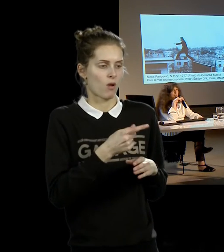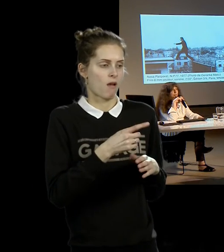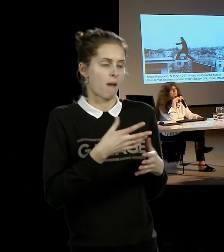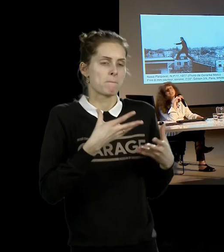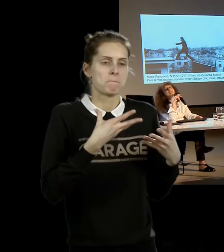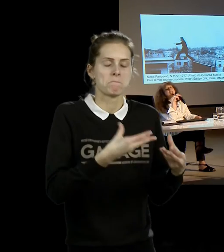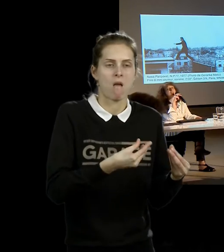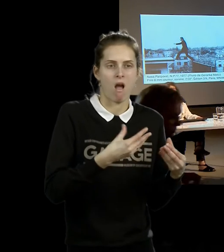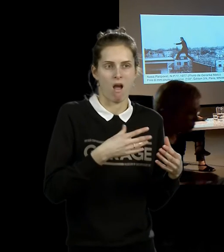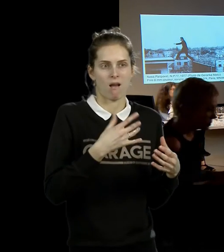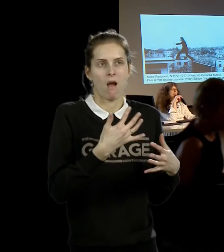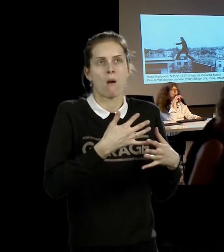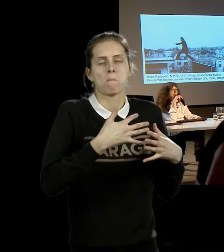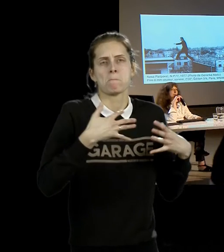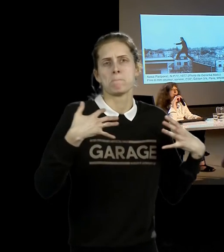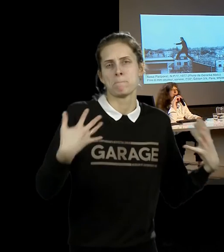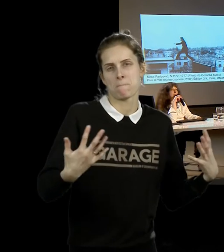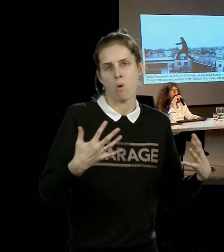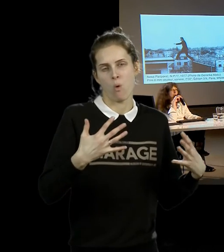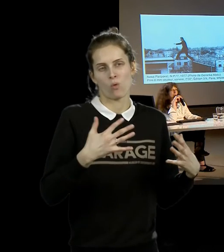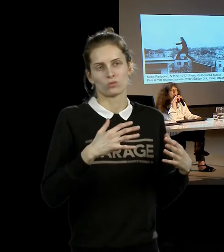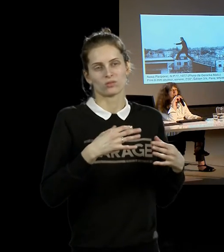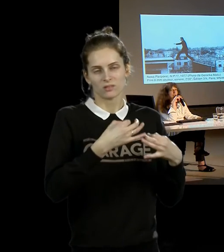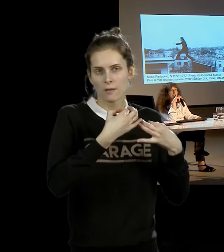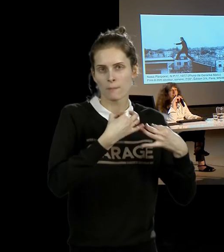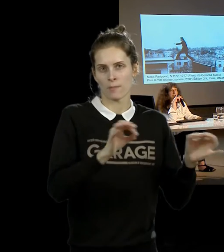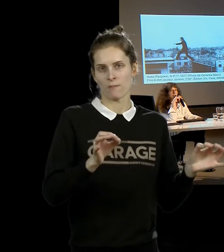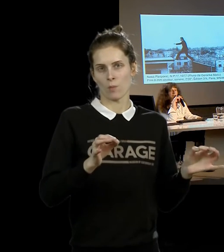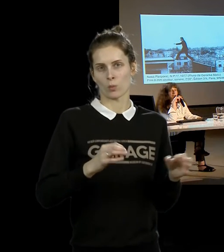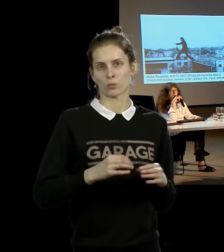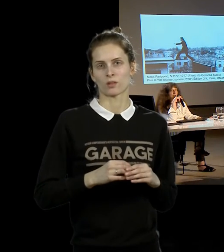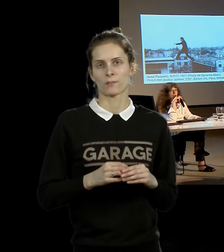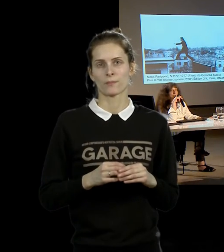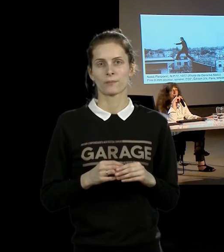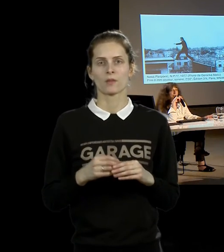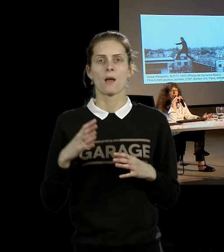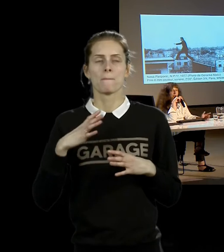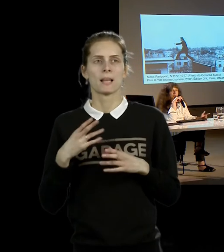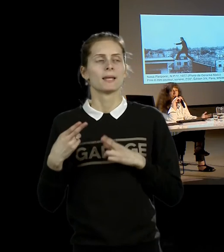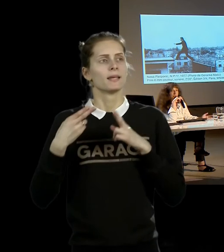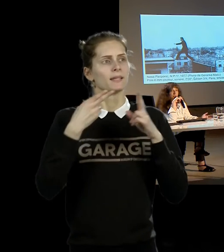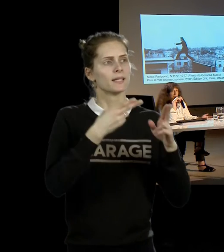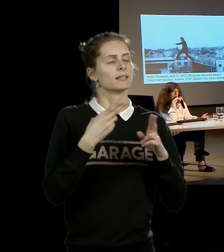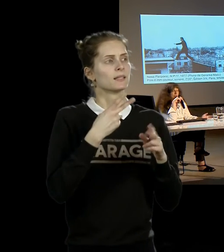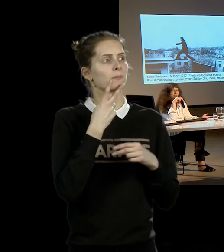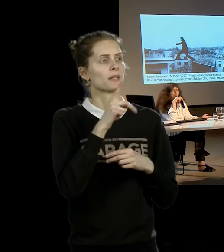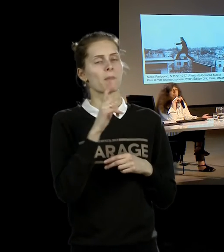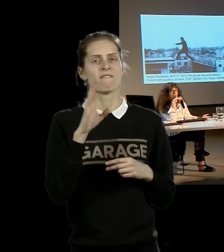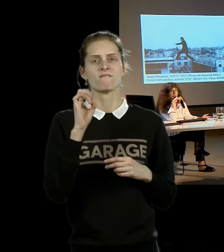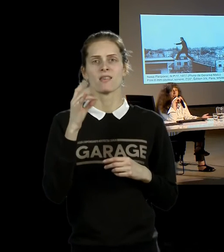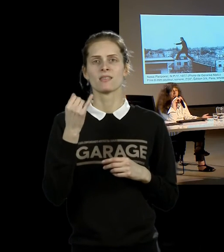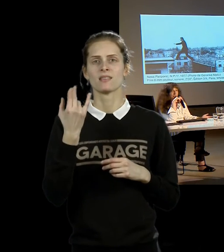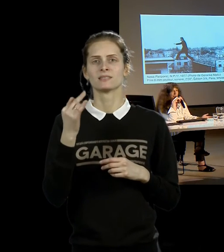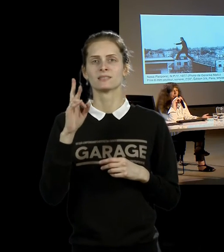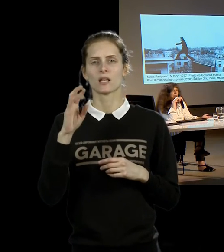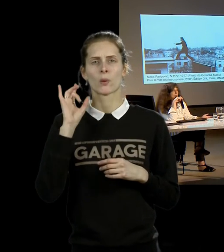информационно, известно, что она еще в 70-е годы несколько раз ездила смотреть фенецианскую биеннале, то есть она была прекрасно в курсе